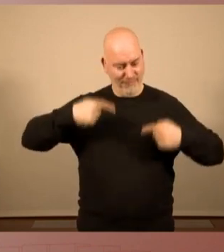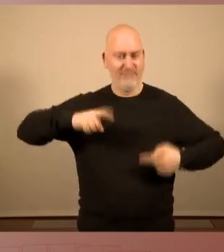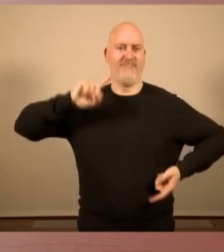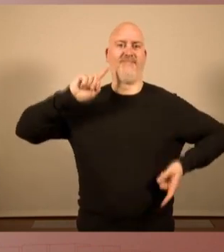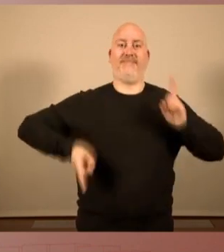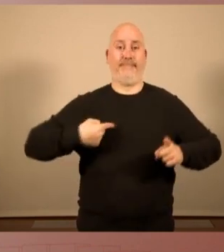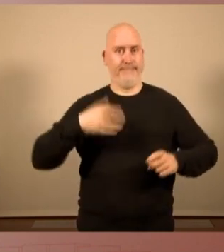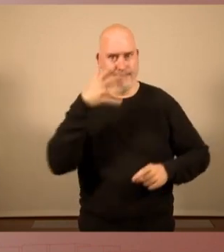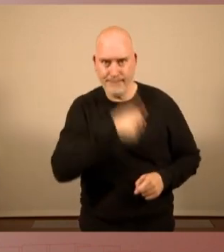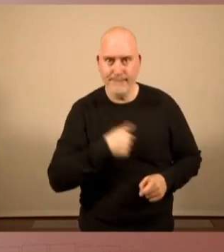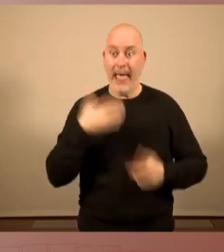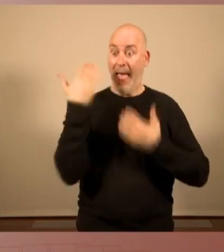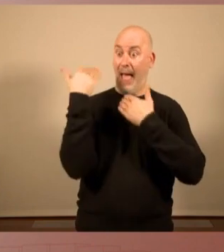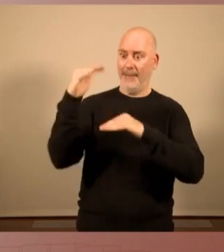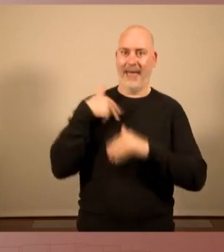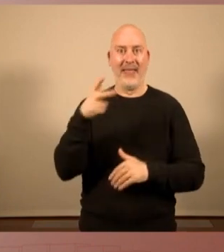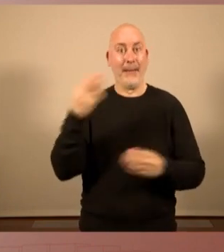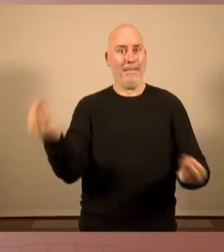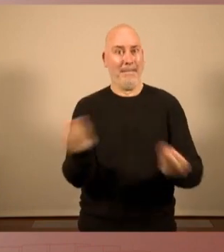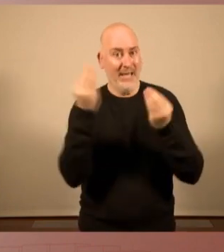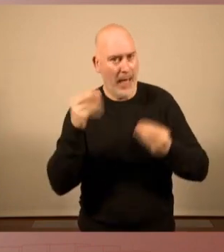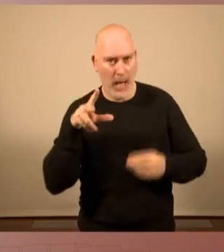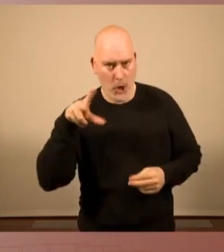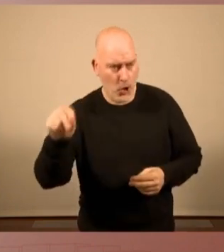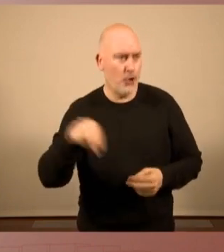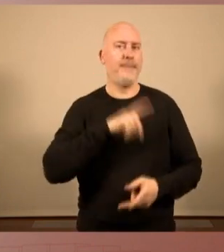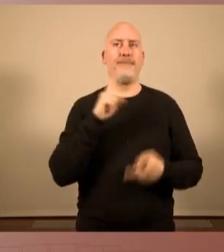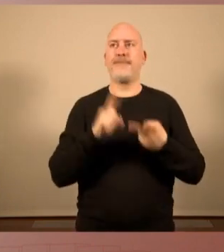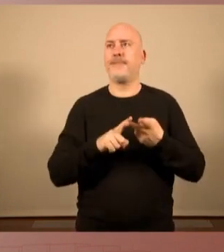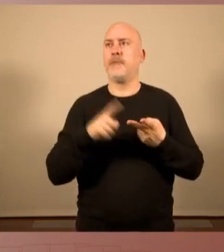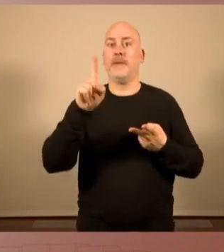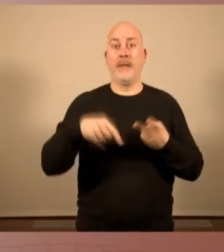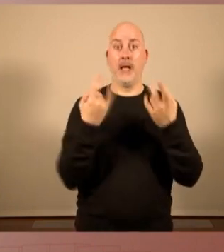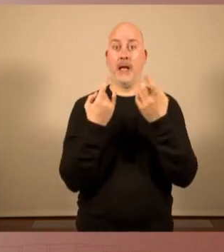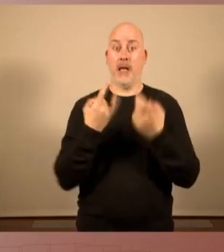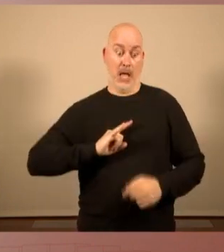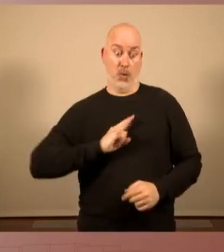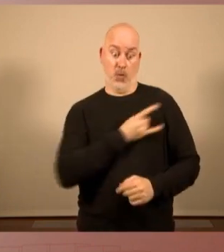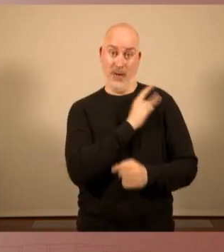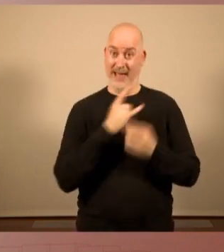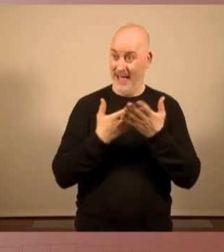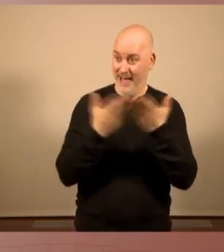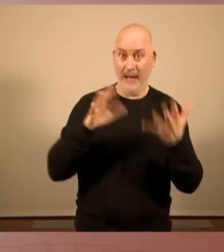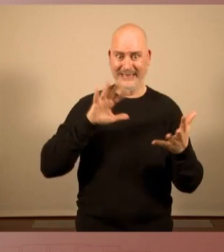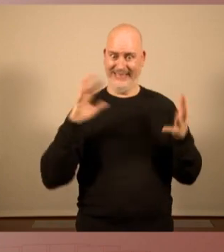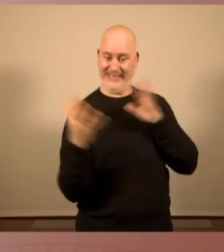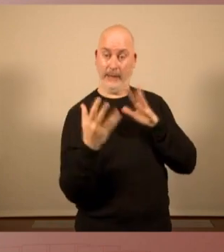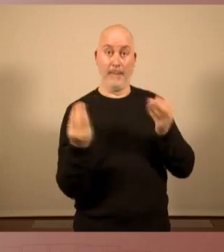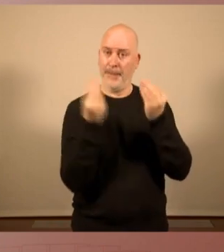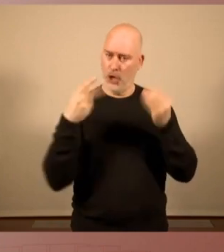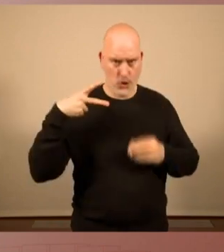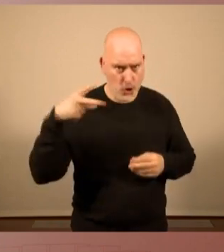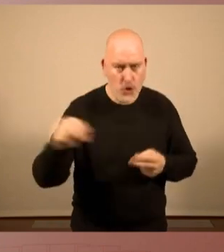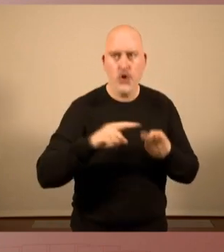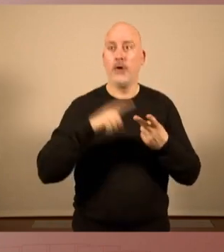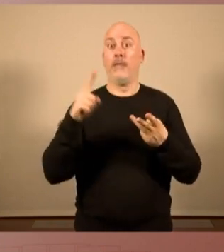l'habitatge ni per millorar ni per avançar ecològicament en la transició ecològica ni per avançar en